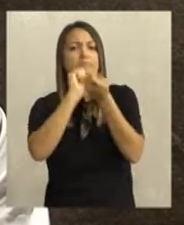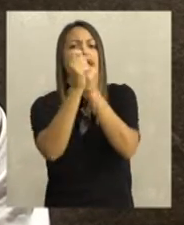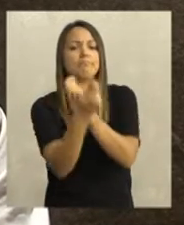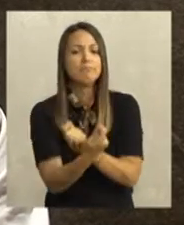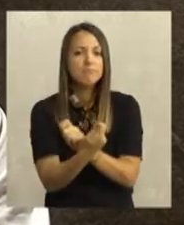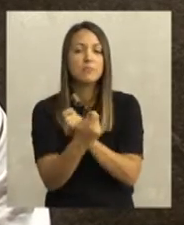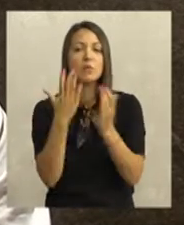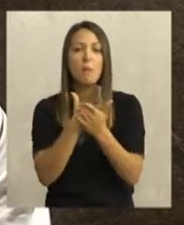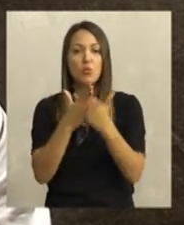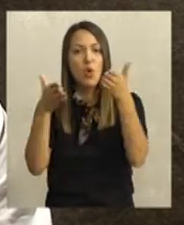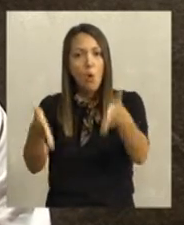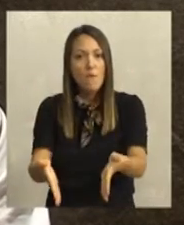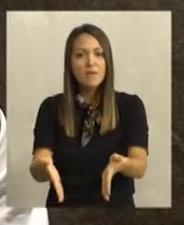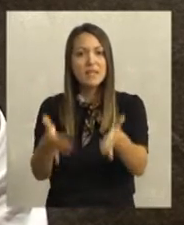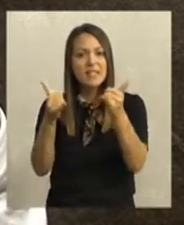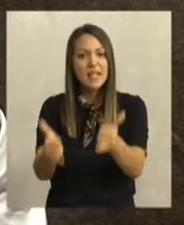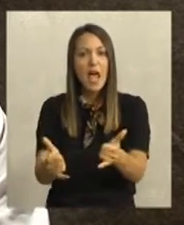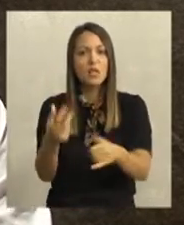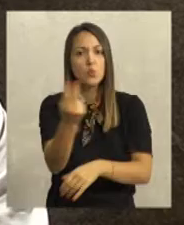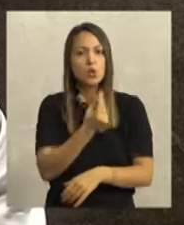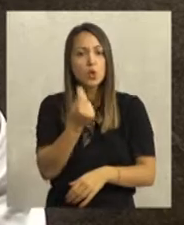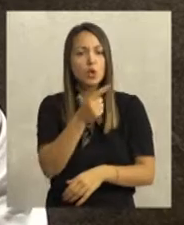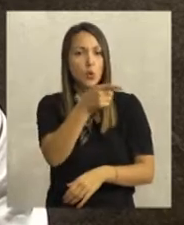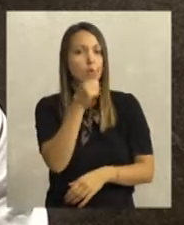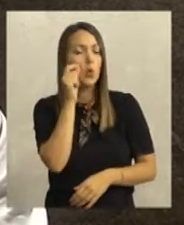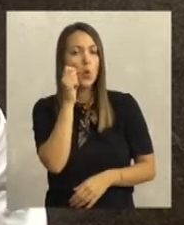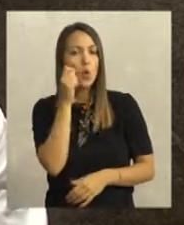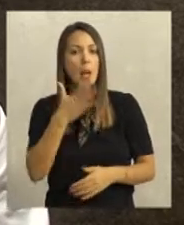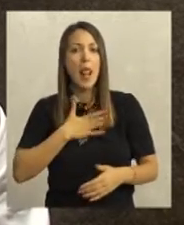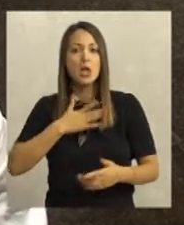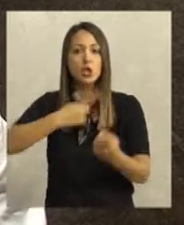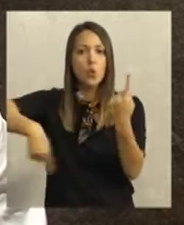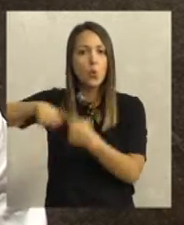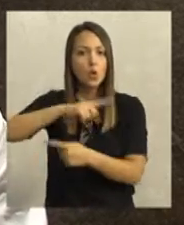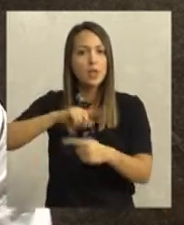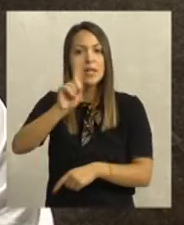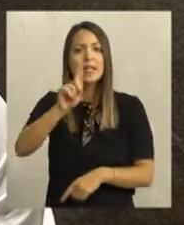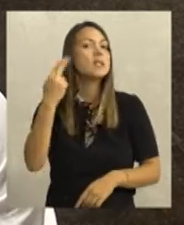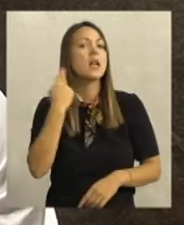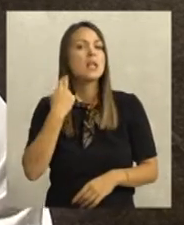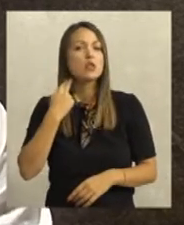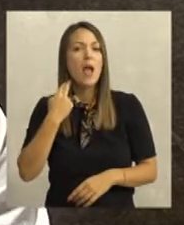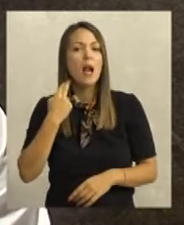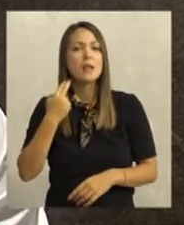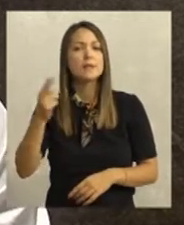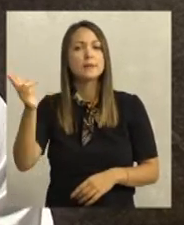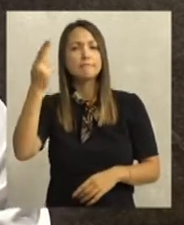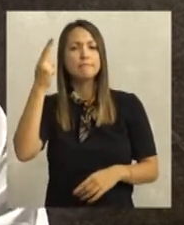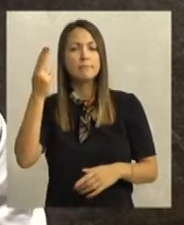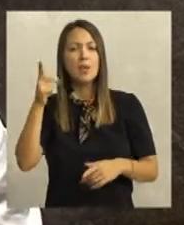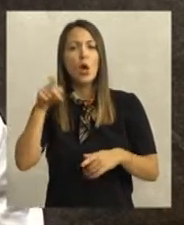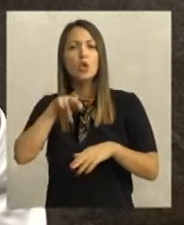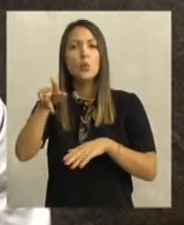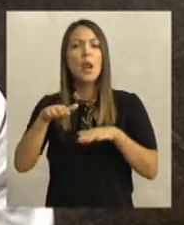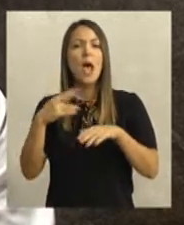adaptirati, da hoćemo da se dešava ovde i sada, da se dešava u Srbiji, da su to ljudi iz našeg okruženja. Znači nisu engleske aristokrate koji idu na